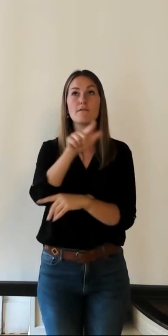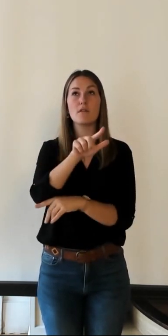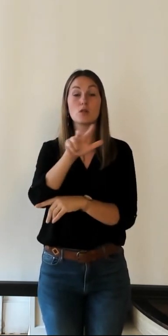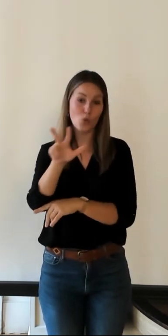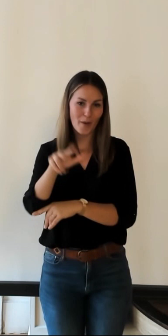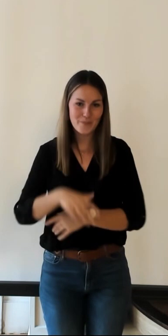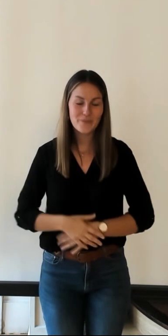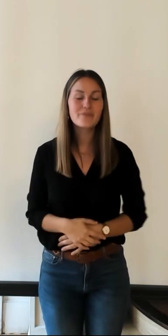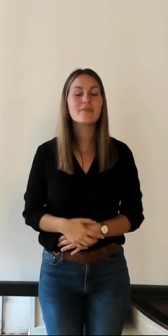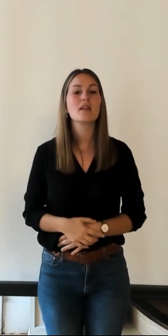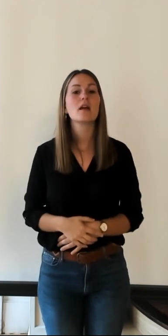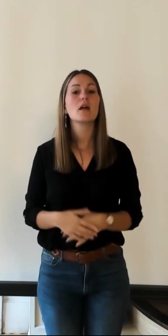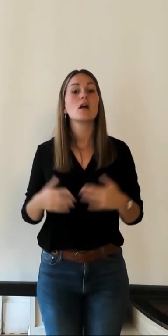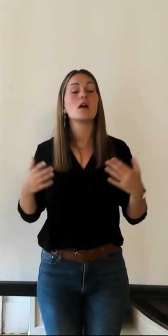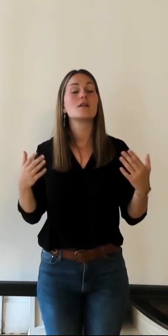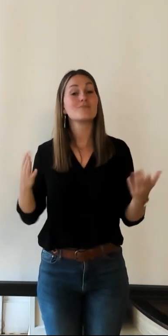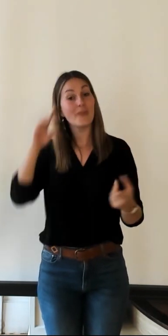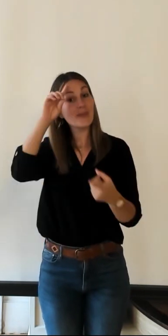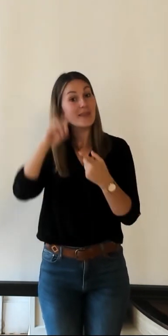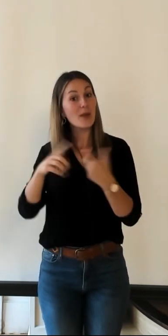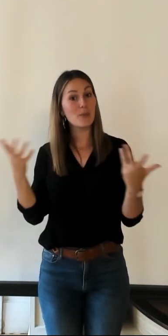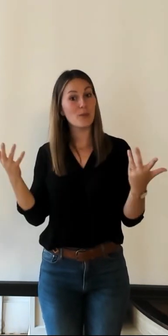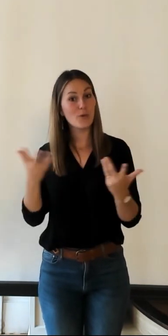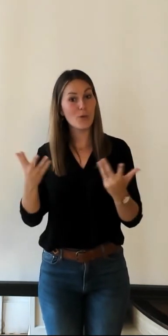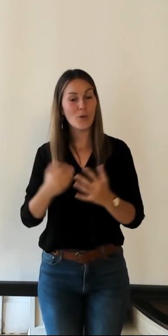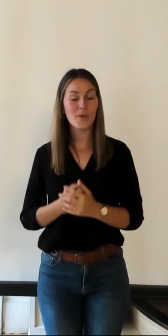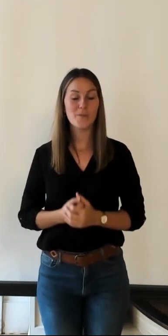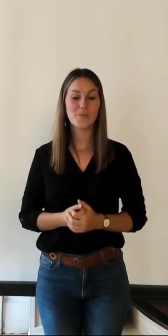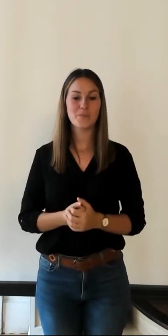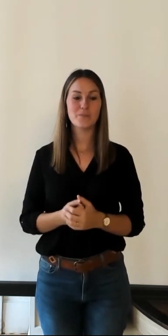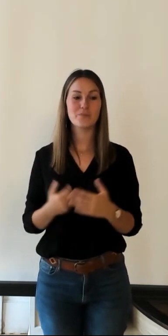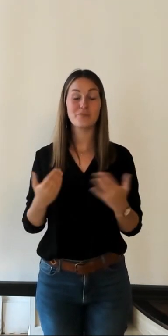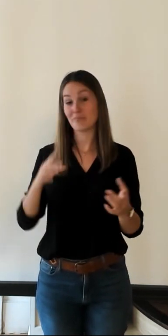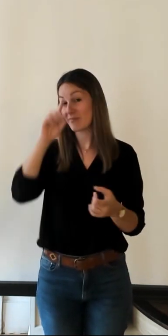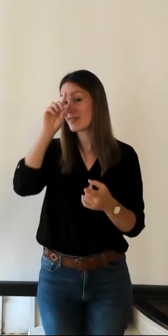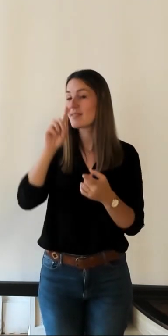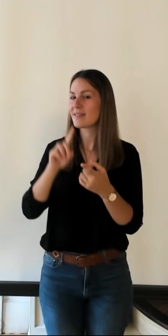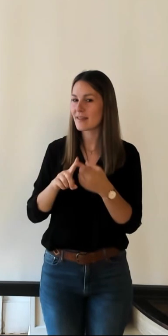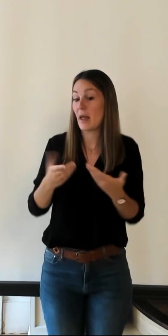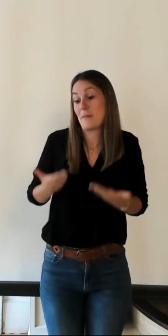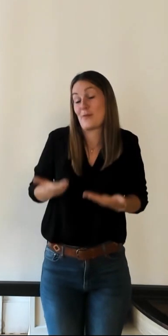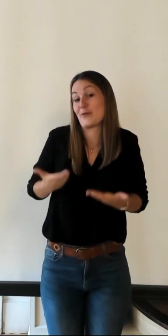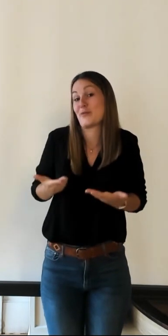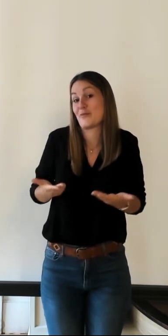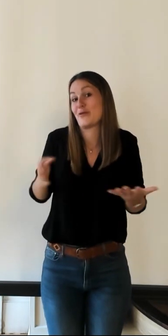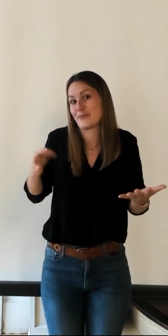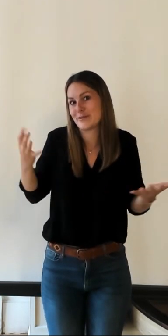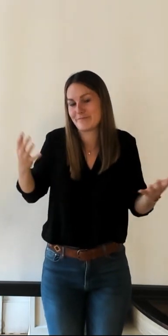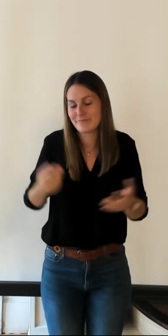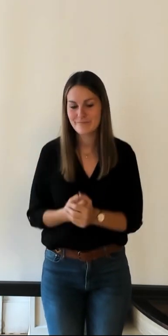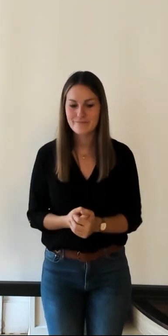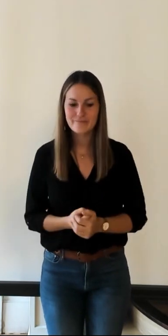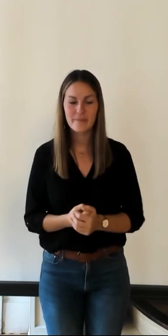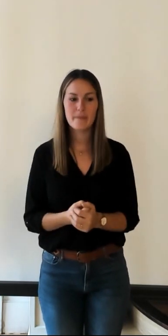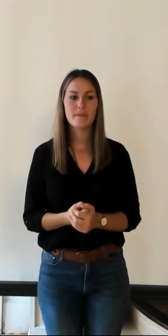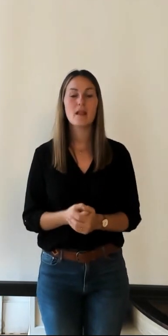'automne et là cette fois-ci nous allons parler d'un sujet qui est un sujet d'actualité maintenant puisque donc c